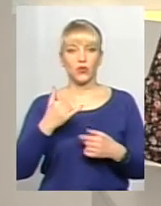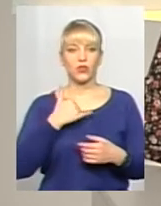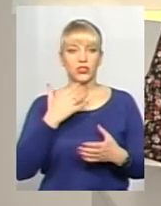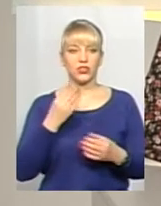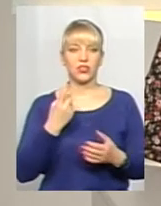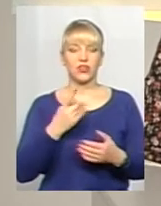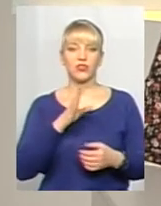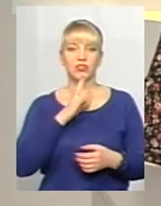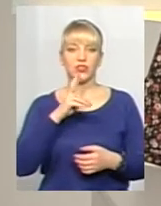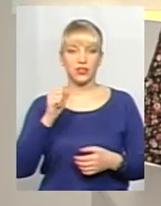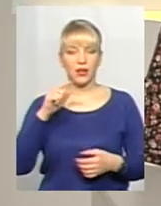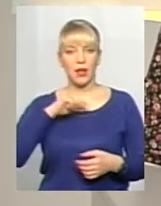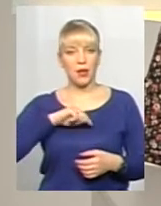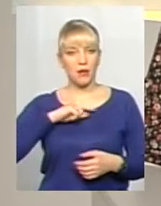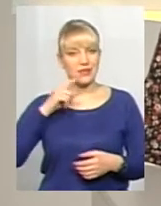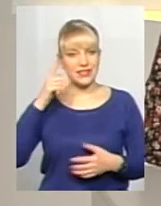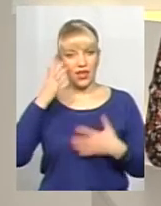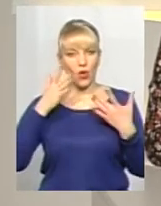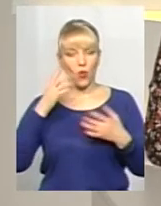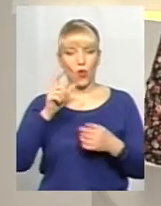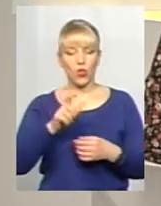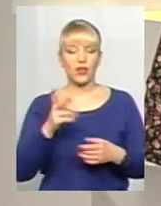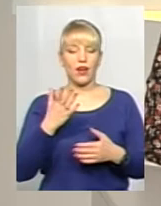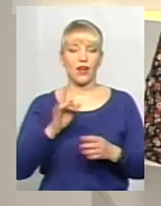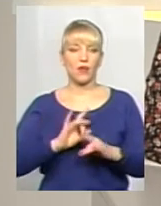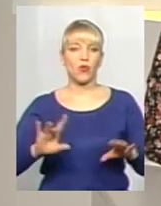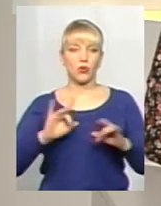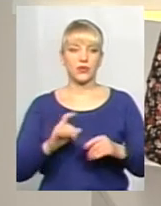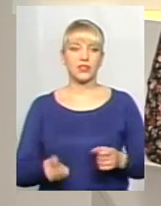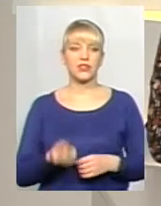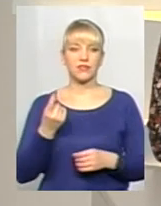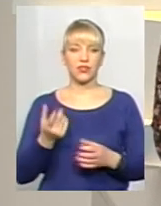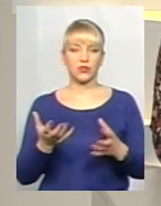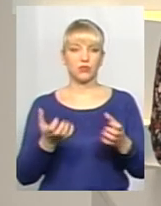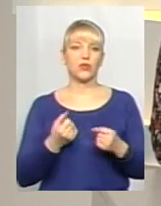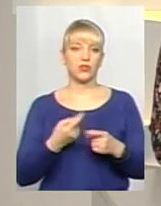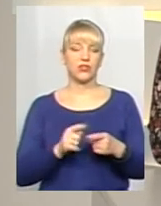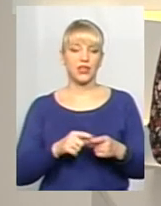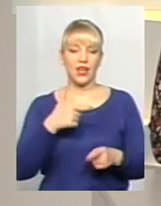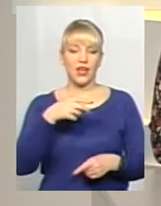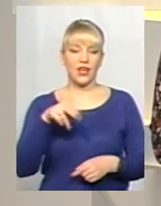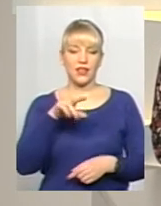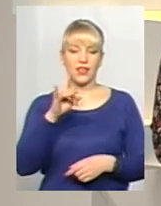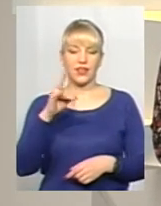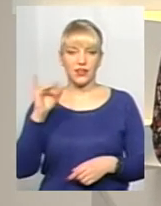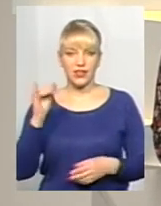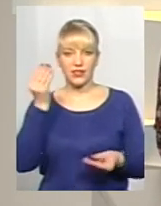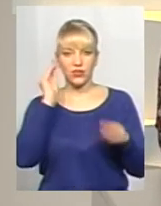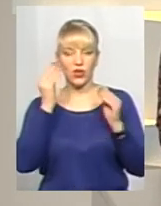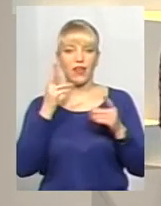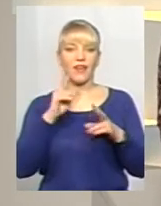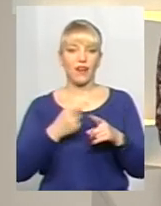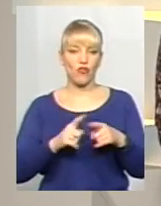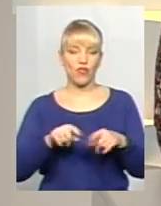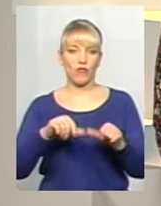ще одна жінка-психолог, яка також прокоментувала нам, звідки ж беруться ці гендерні стереотипи, як вони формуються.